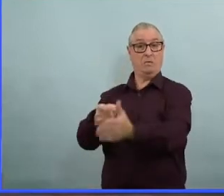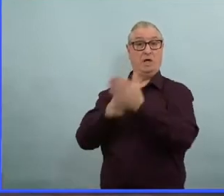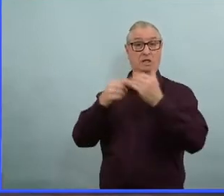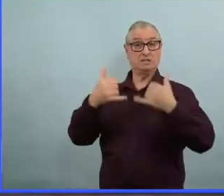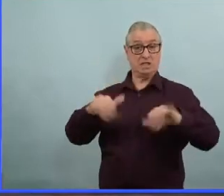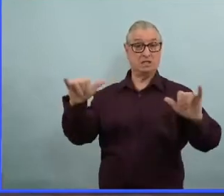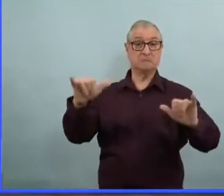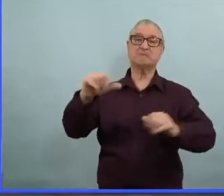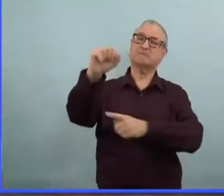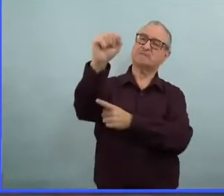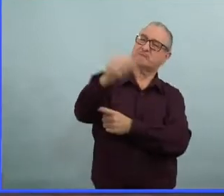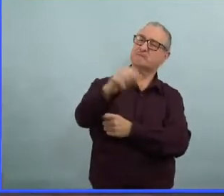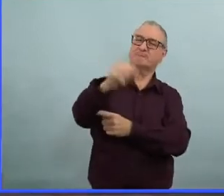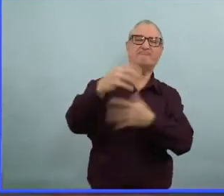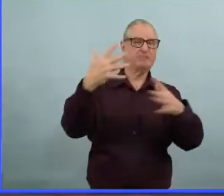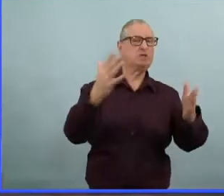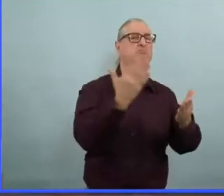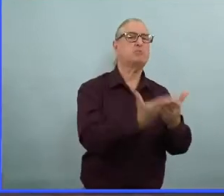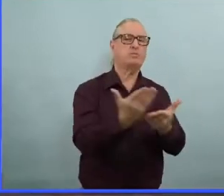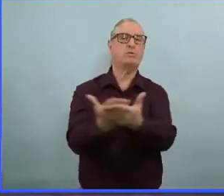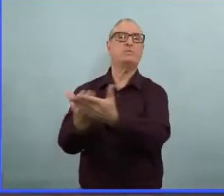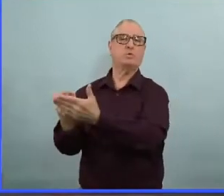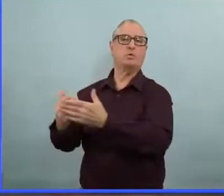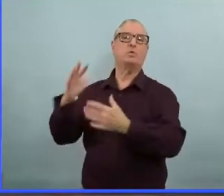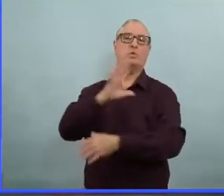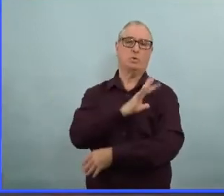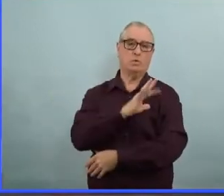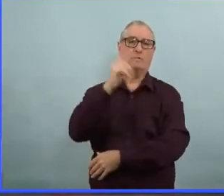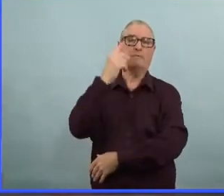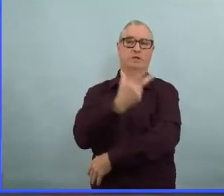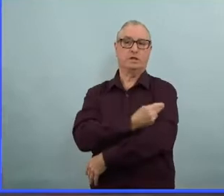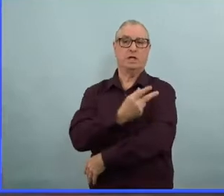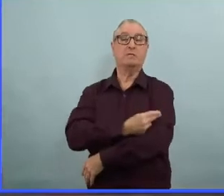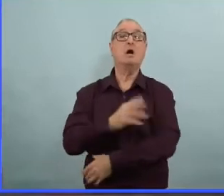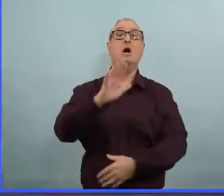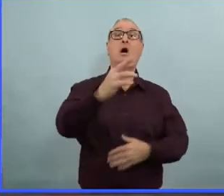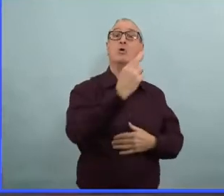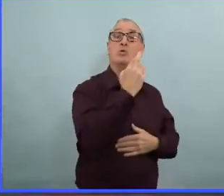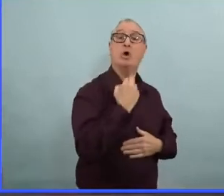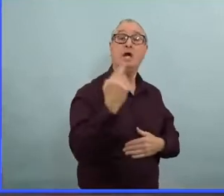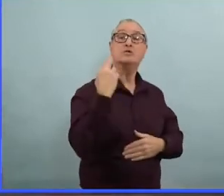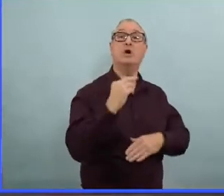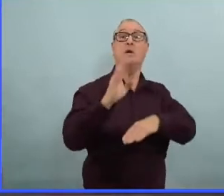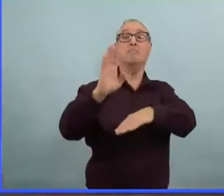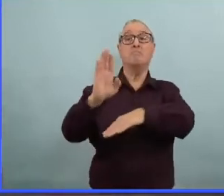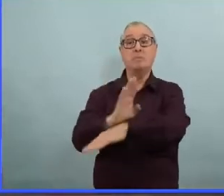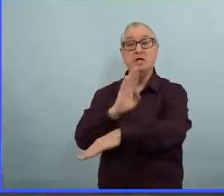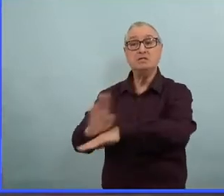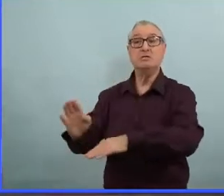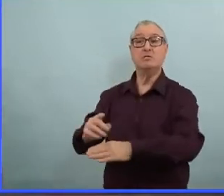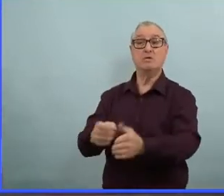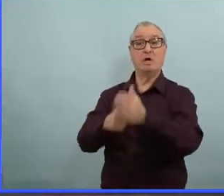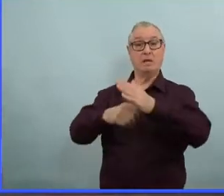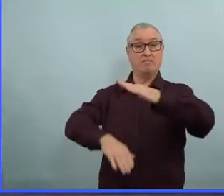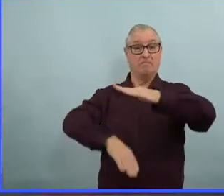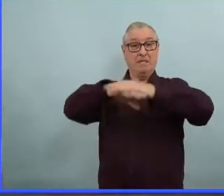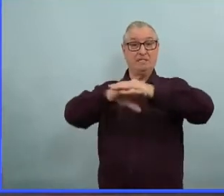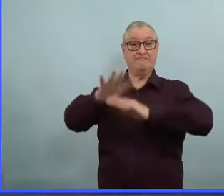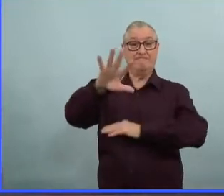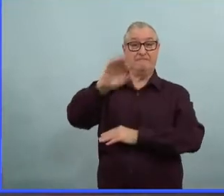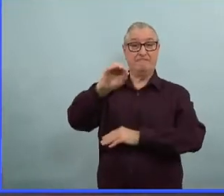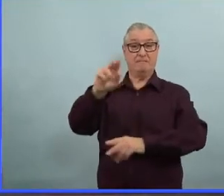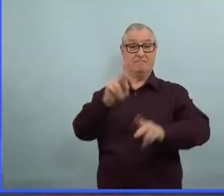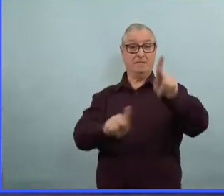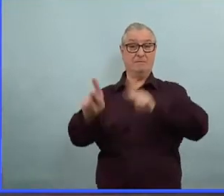la capacité de 50 %, mais ce que l'on va faire, c'est en fait élever le plafond de capacité